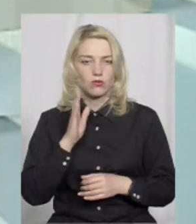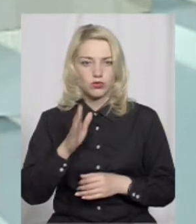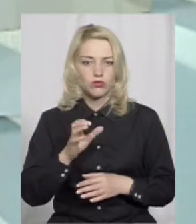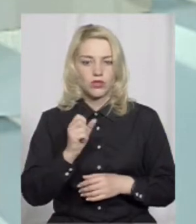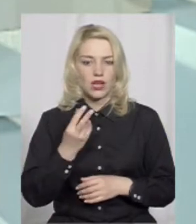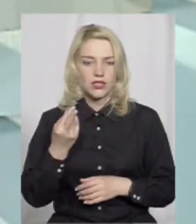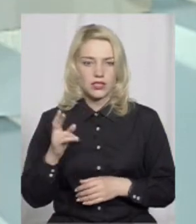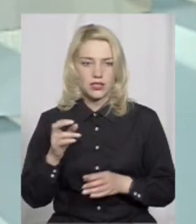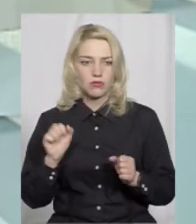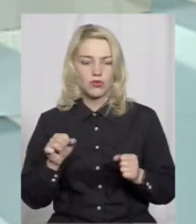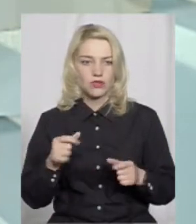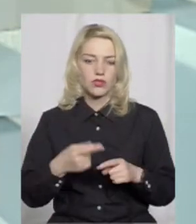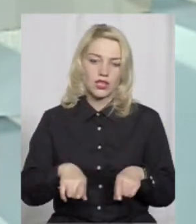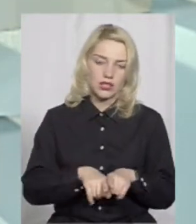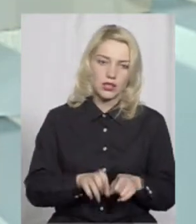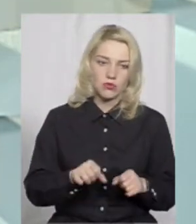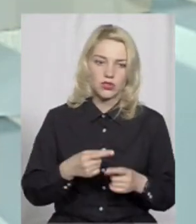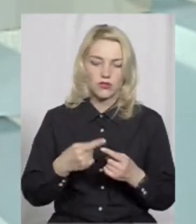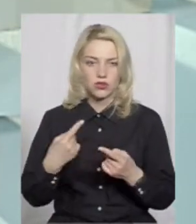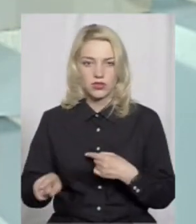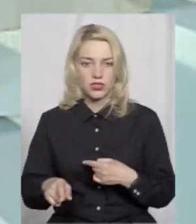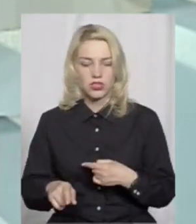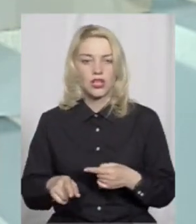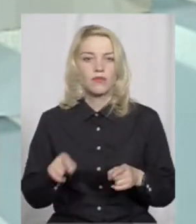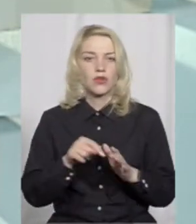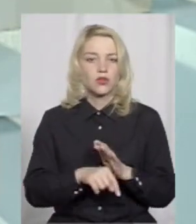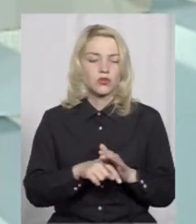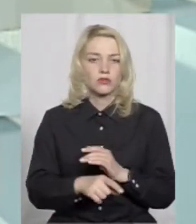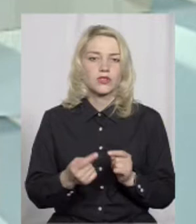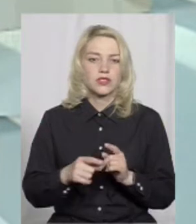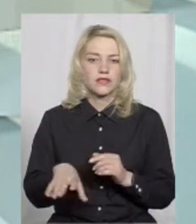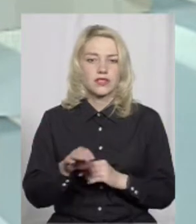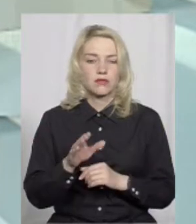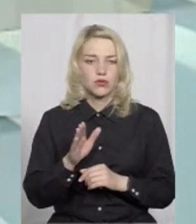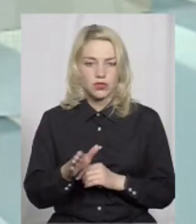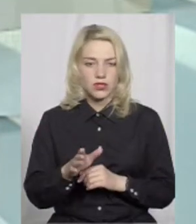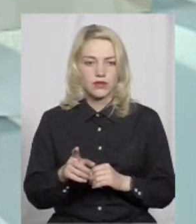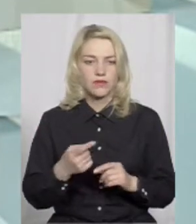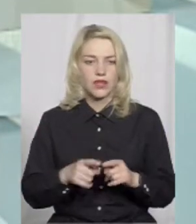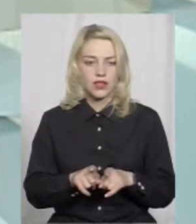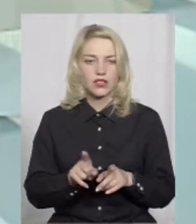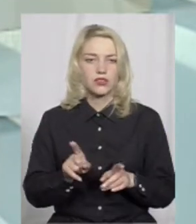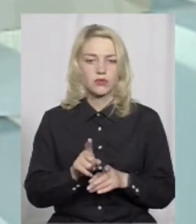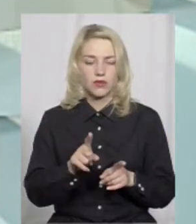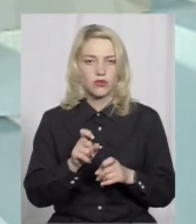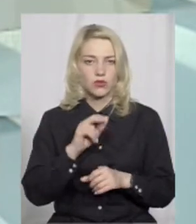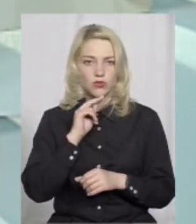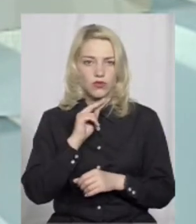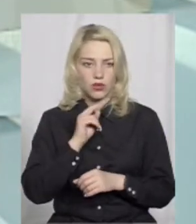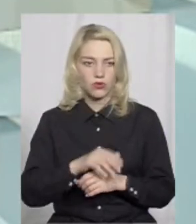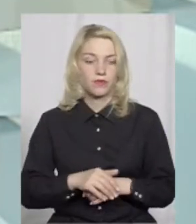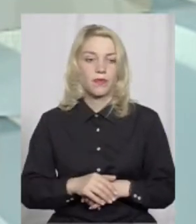Будуть акції, можливо, такі, можливо, щось інше. Тобто, це все буде таке, що привернуло увагу.